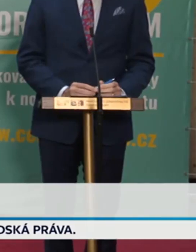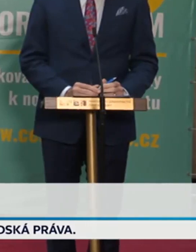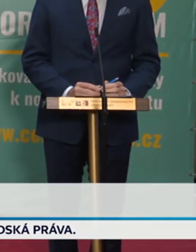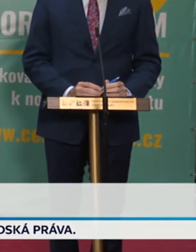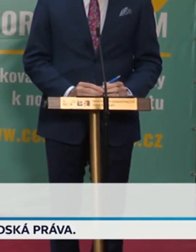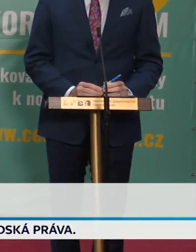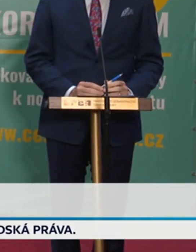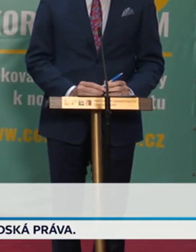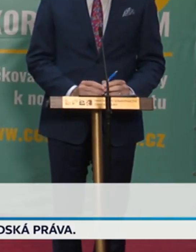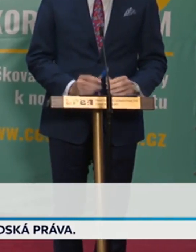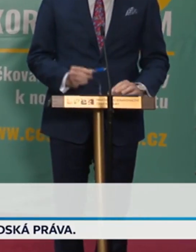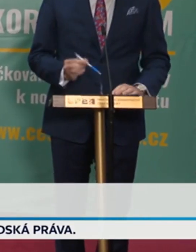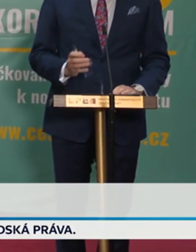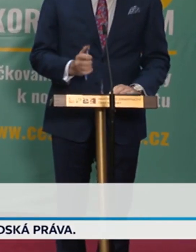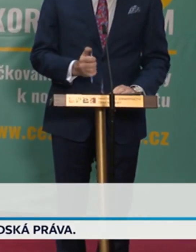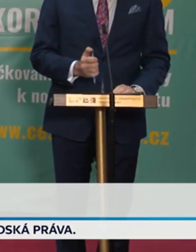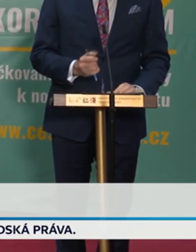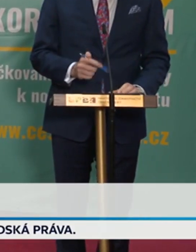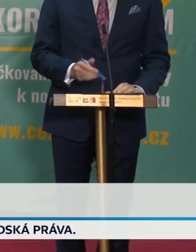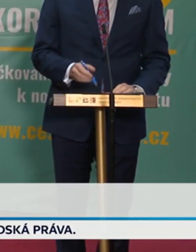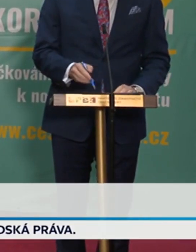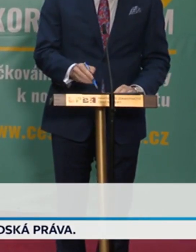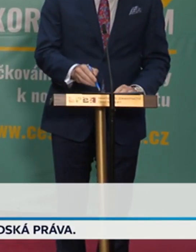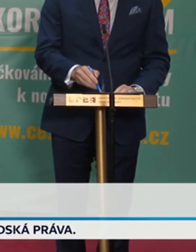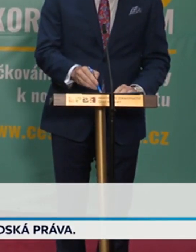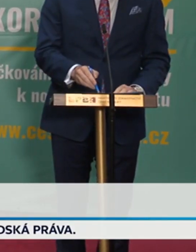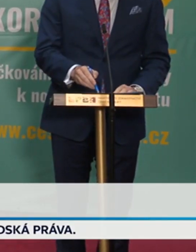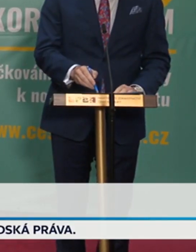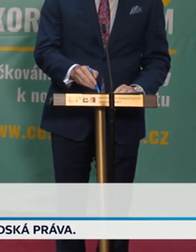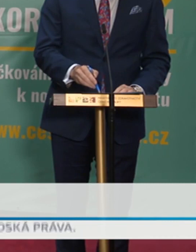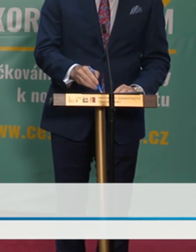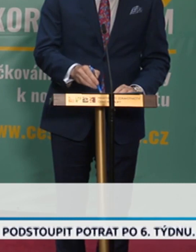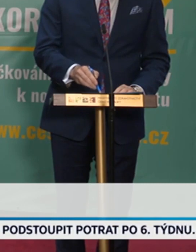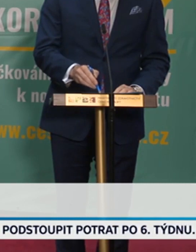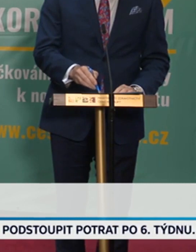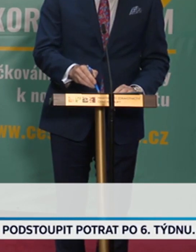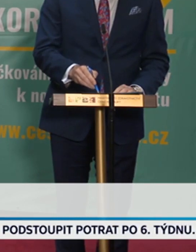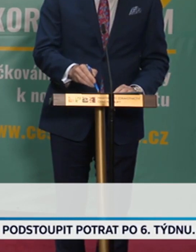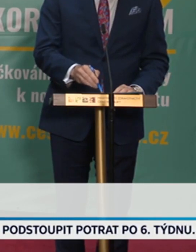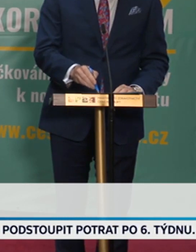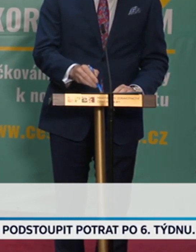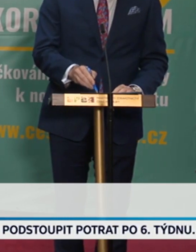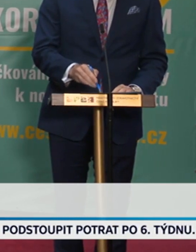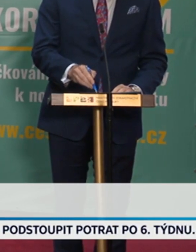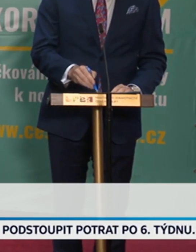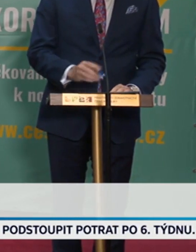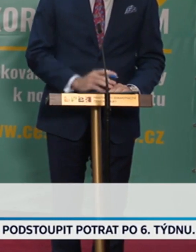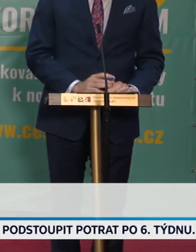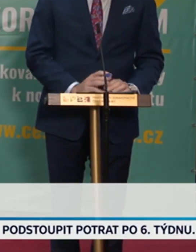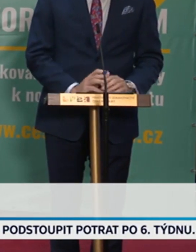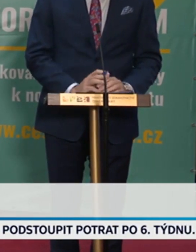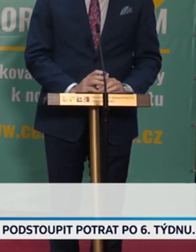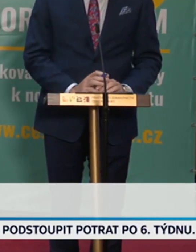K epidemiologické situaci, která se nějakým způsobem vyvíjí. V České konference se účastní ministr